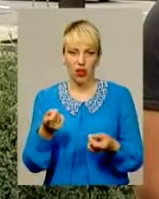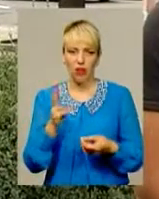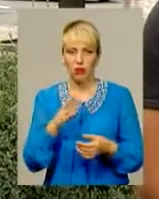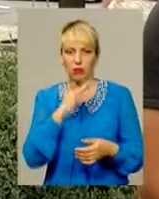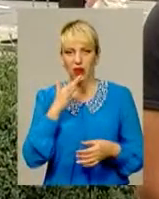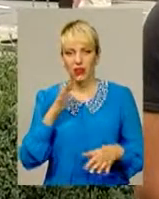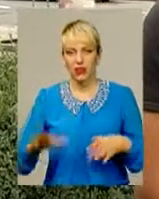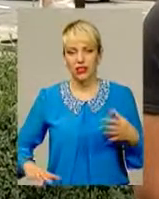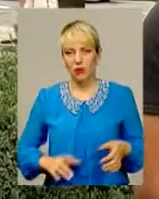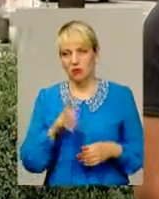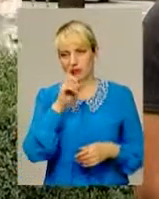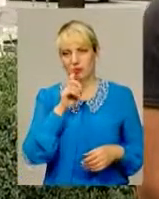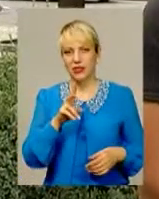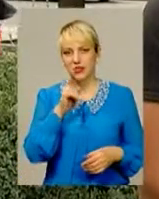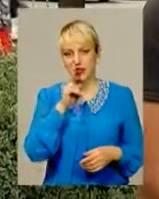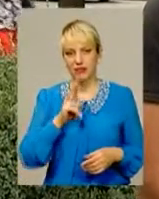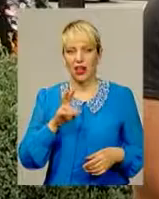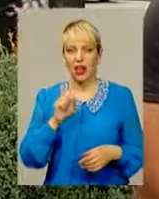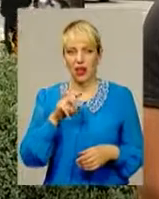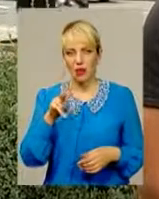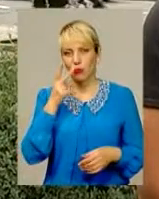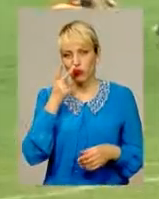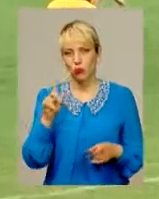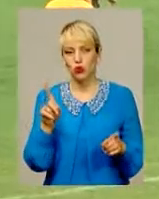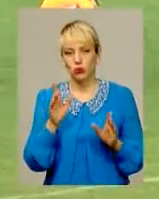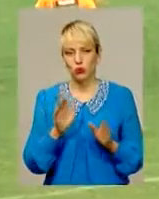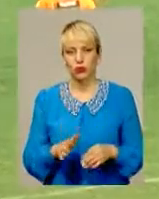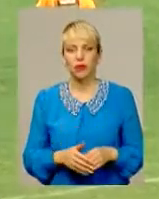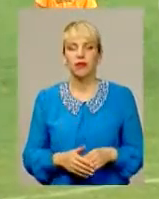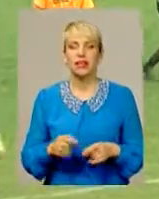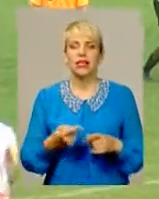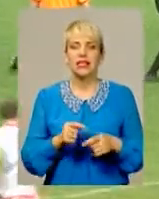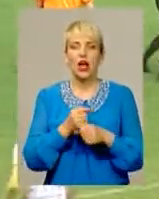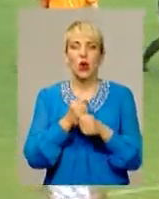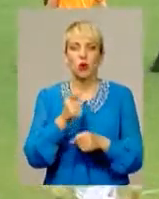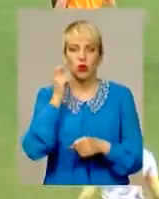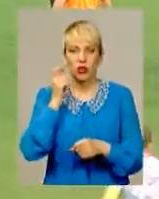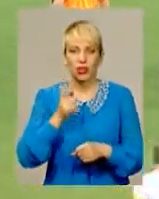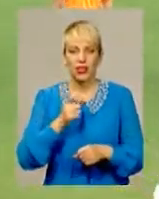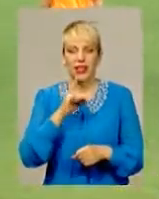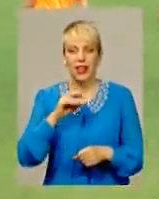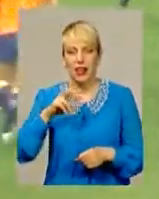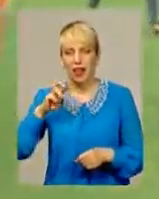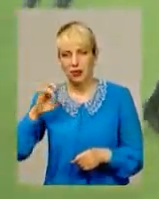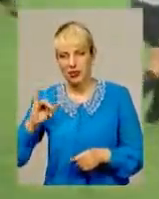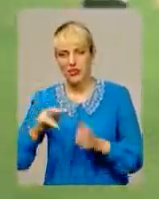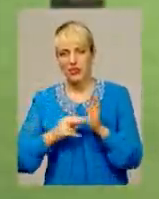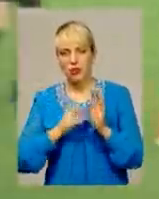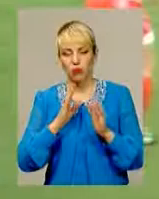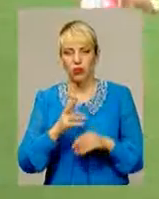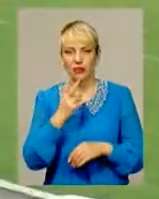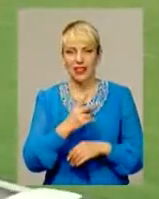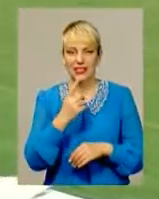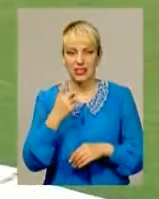тренується місяць-два, не довше. Подивимося, що буде. Кубок України з Рейхбі-7 відбудеться 21 серпня на Хмельницькому стадіоні